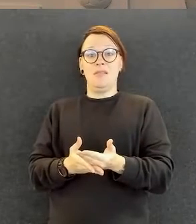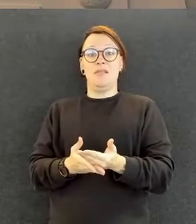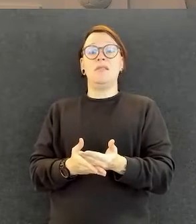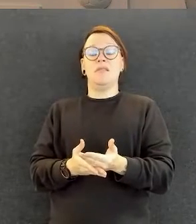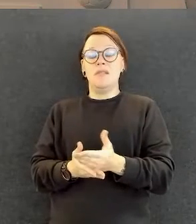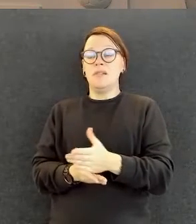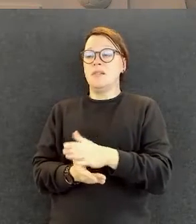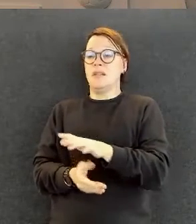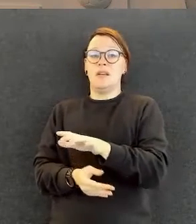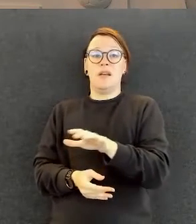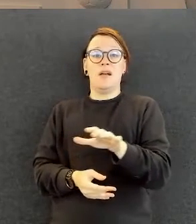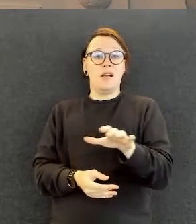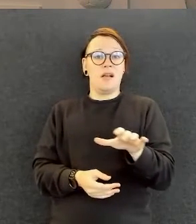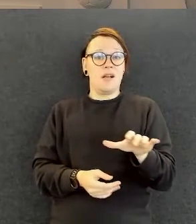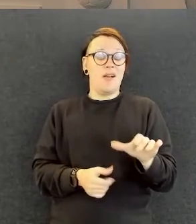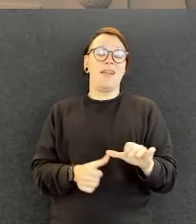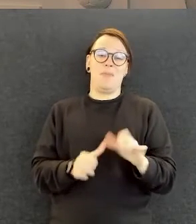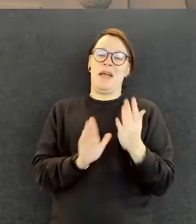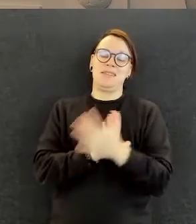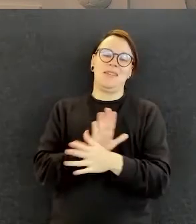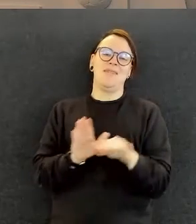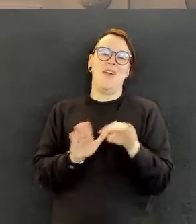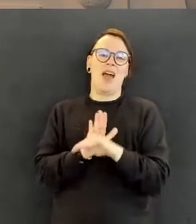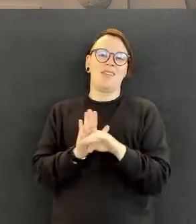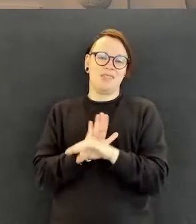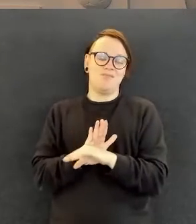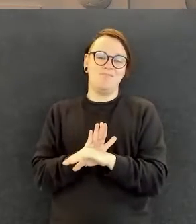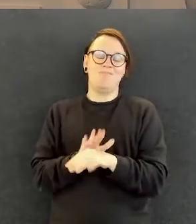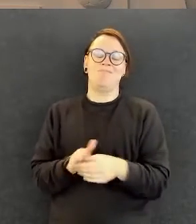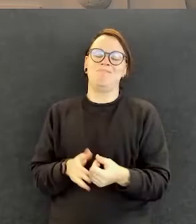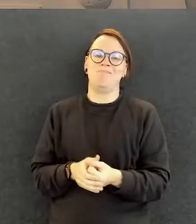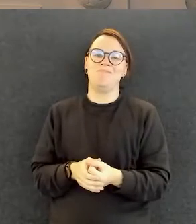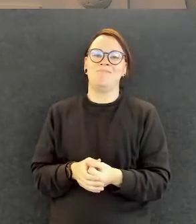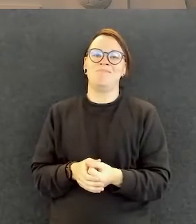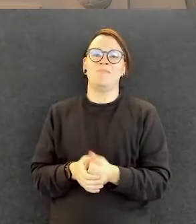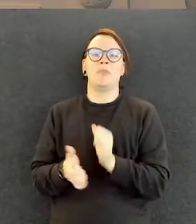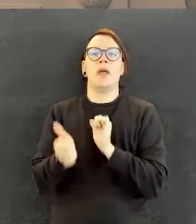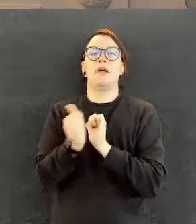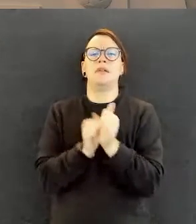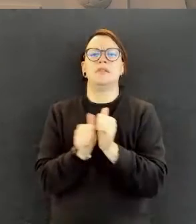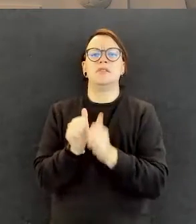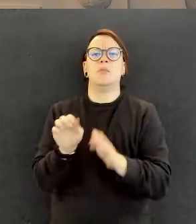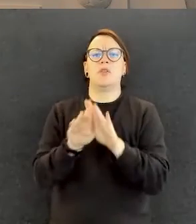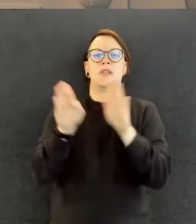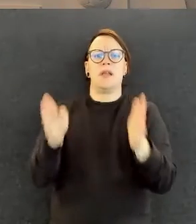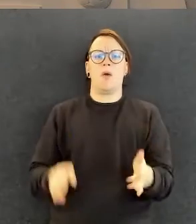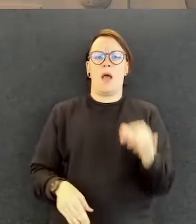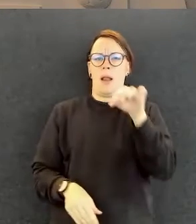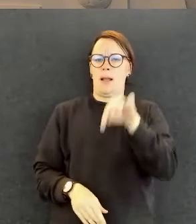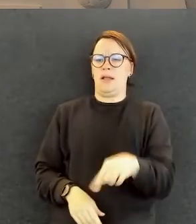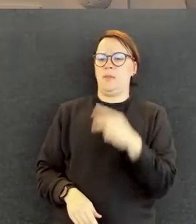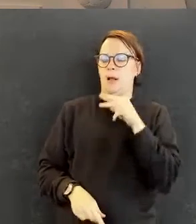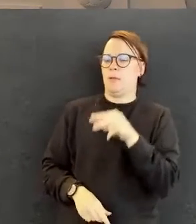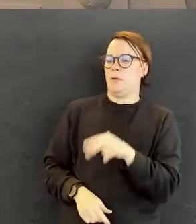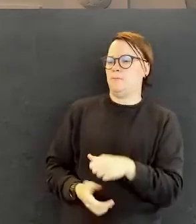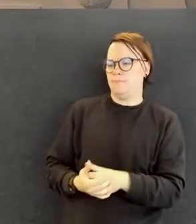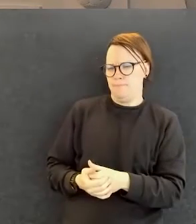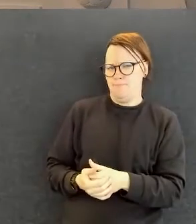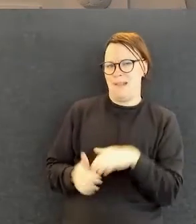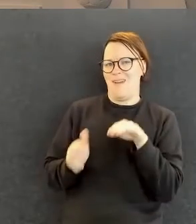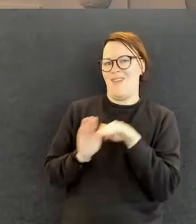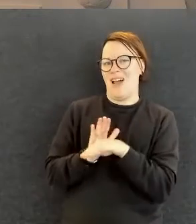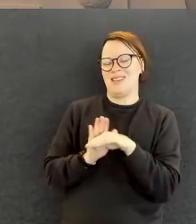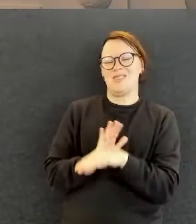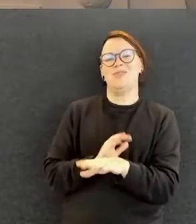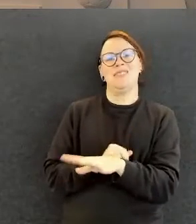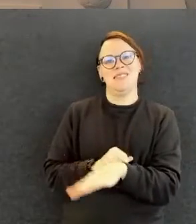keninkään. Siellä varastossa. Mä luulen, mä olen tuossa Sportitalon alakerrassa kattonut, niin me ei olla ainoa varasto, joka on vähän sen näköinen, että